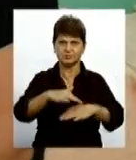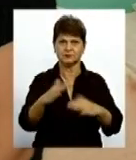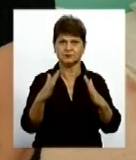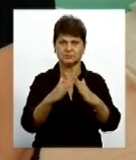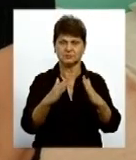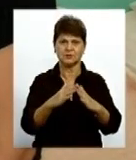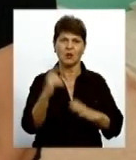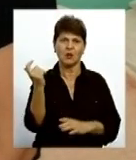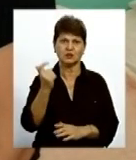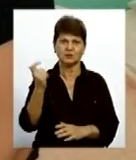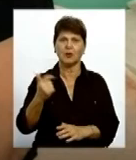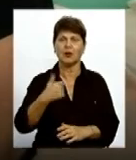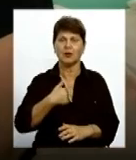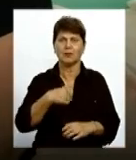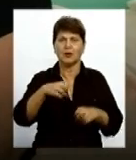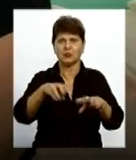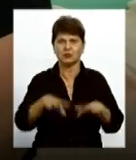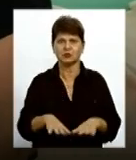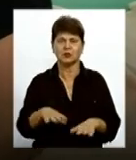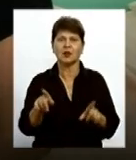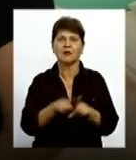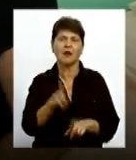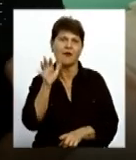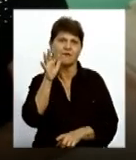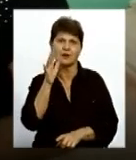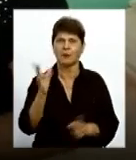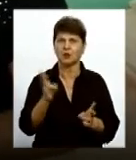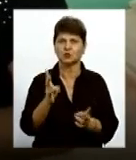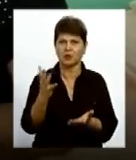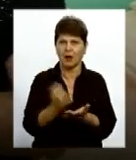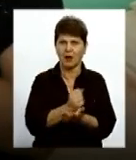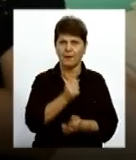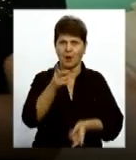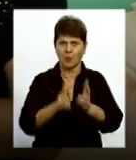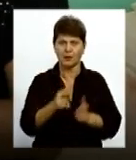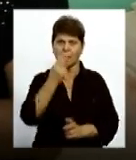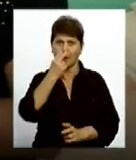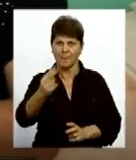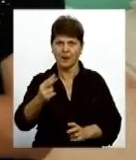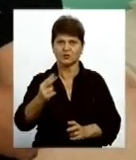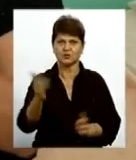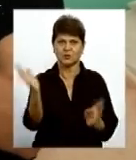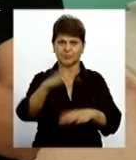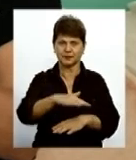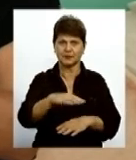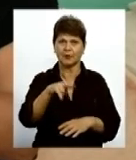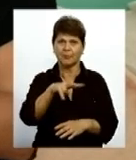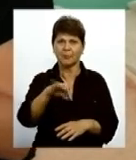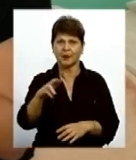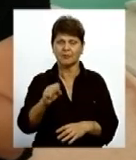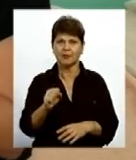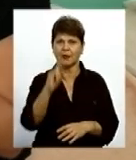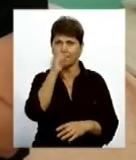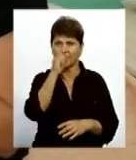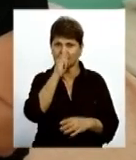вже така пора, що він може бути на кухні І коли там так лежала плита, я так заглянула, там була невеличка